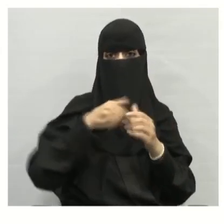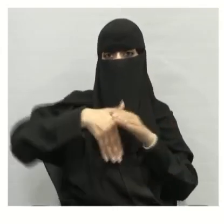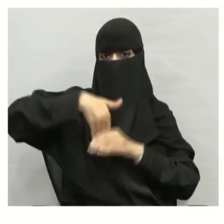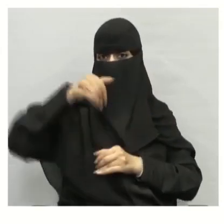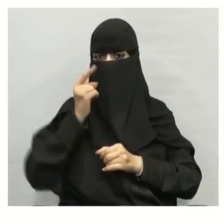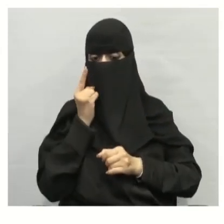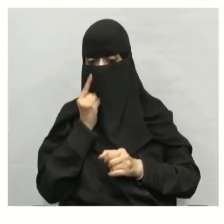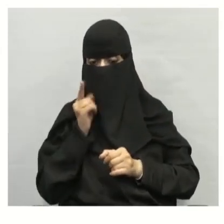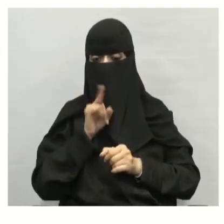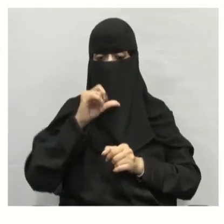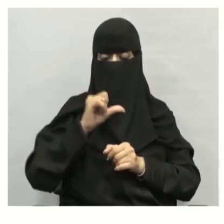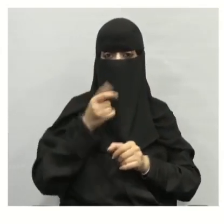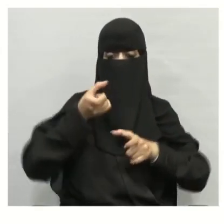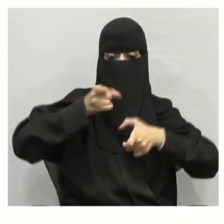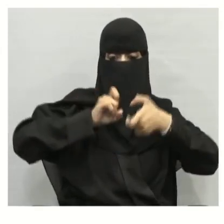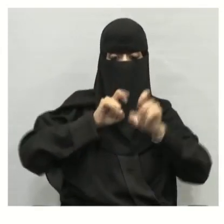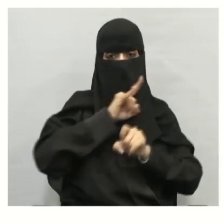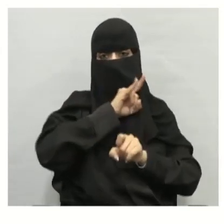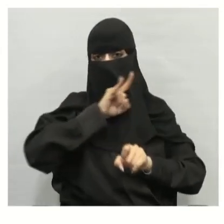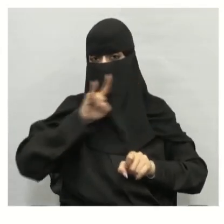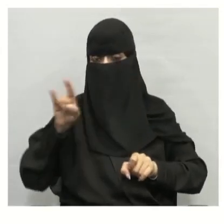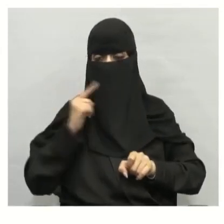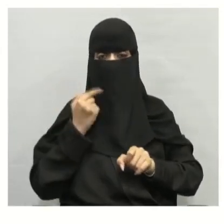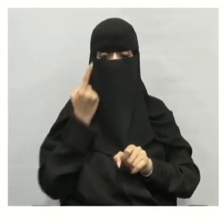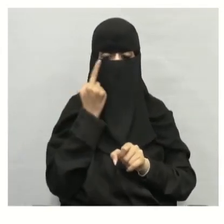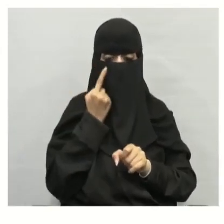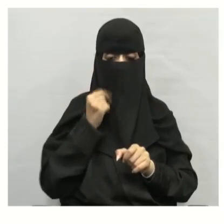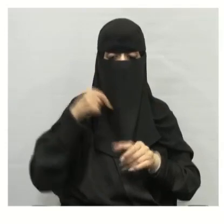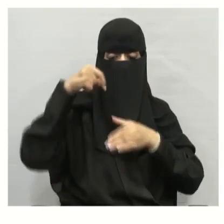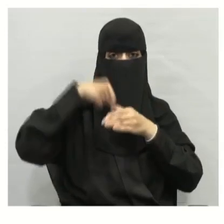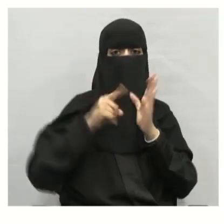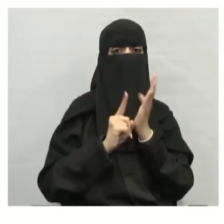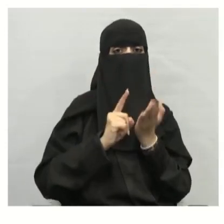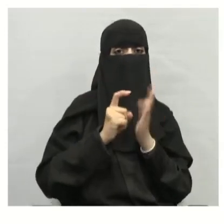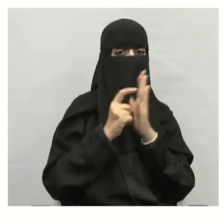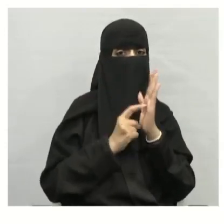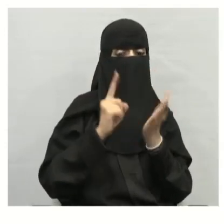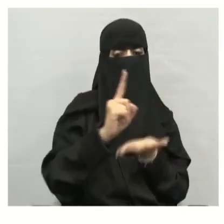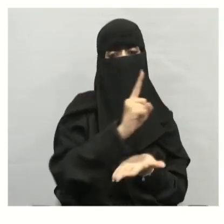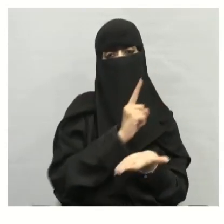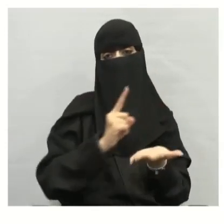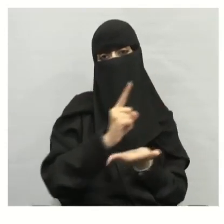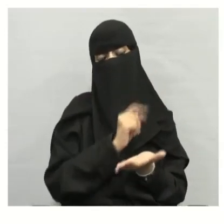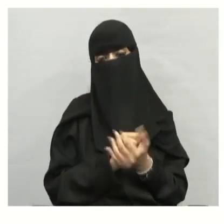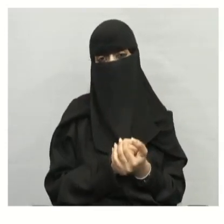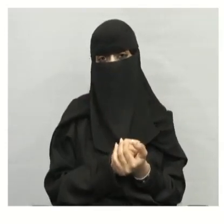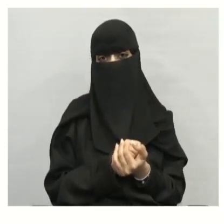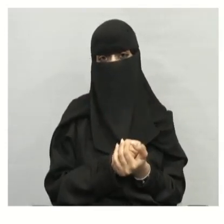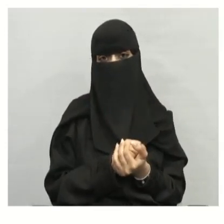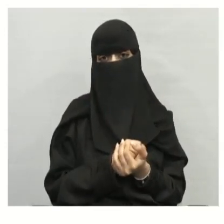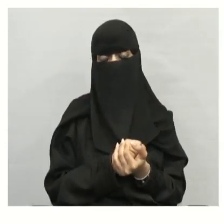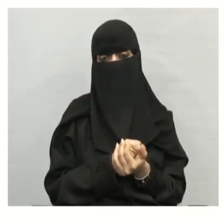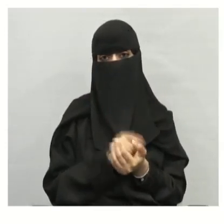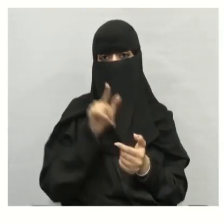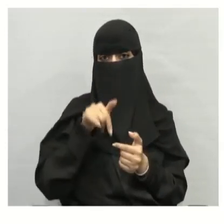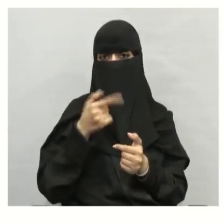بين المخلوقات الحية والمكونات غير الحية في النظام البيئي